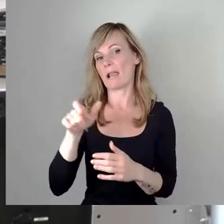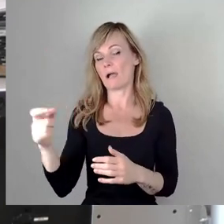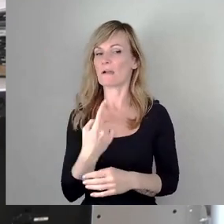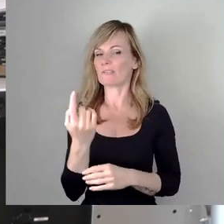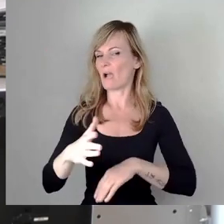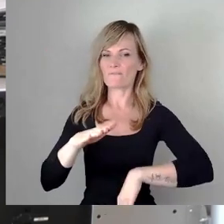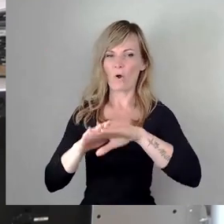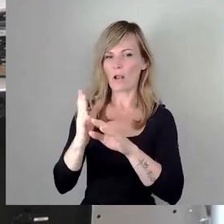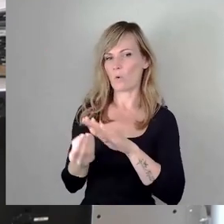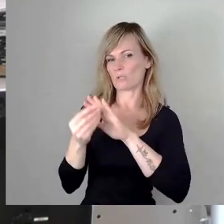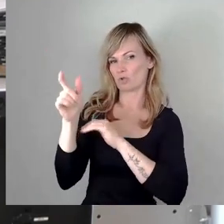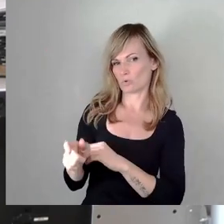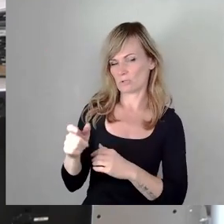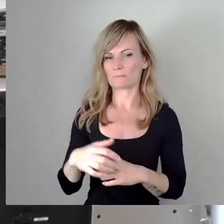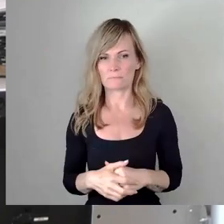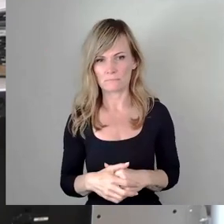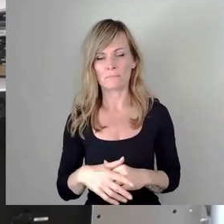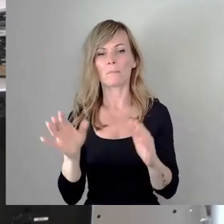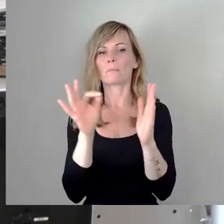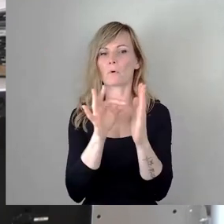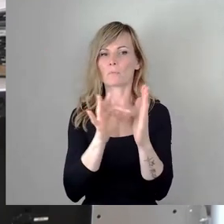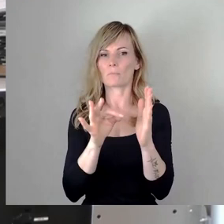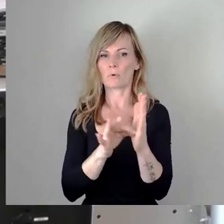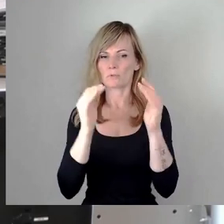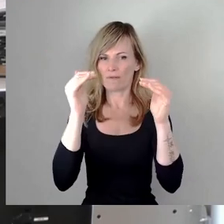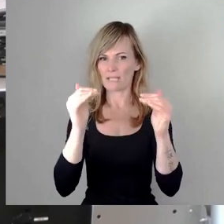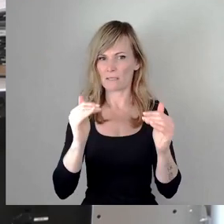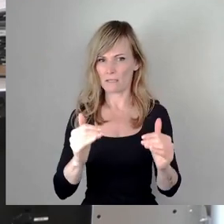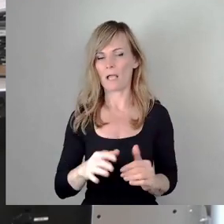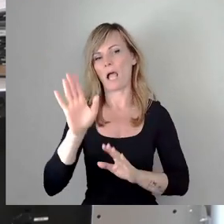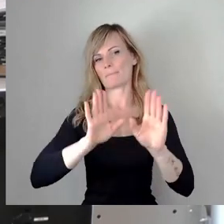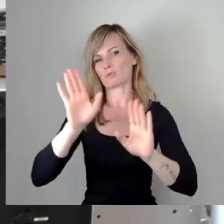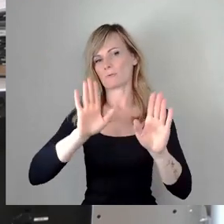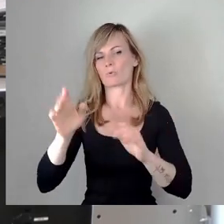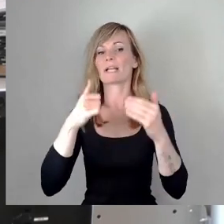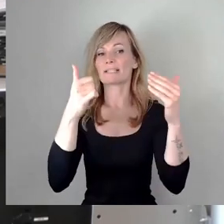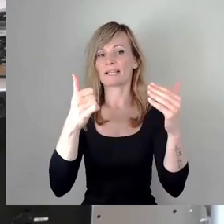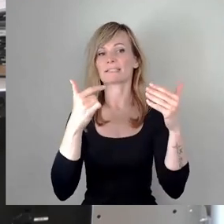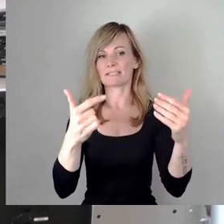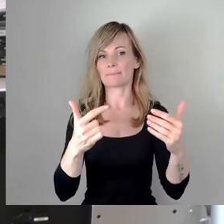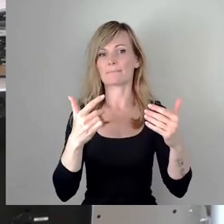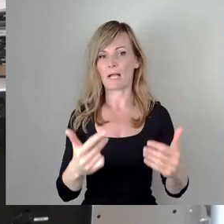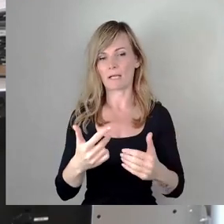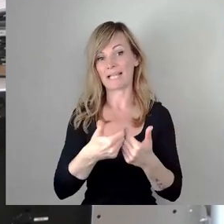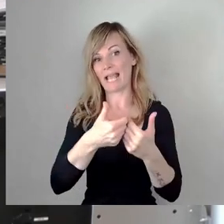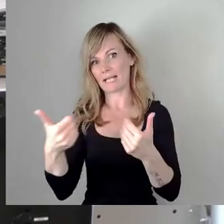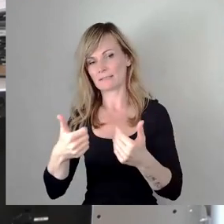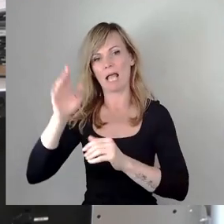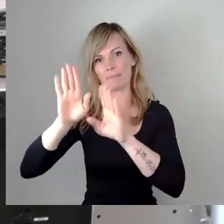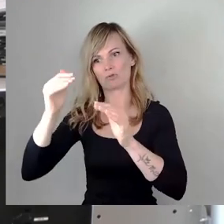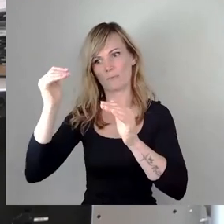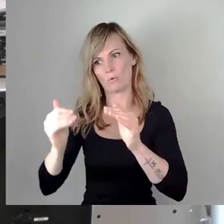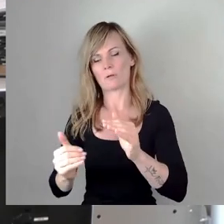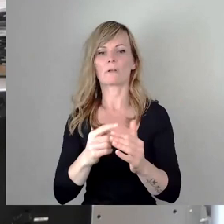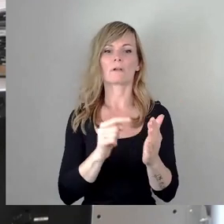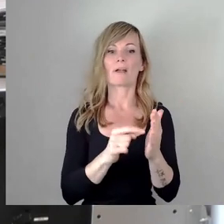demzufolge auch dann punktweise abstimmen lassen wollen. Das heißt also, die 6, 7, 8 wollen wir gesondert abstimmen lassen, weil eigentlich die neuen, der neue Punkt